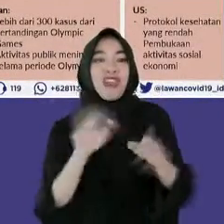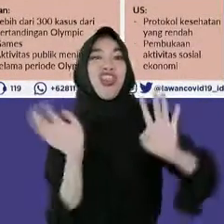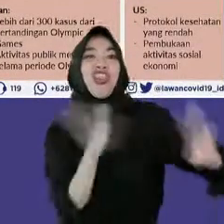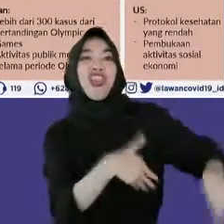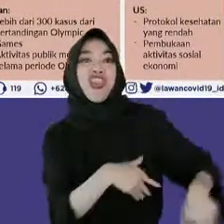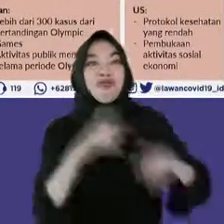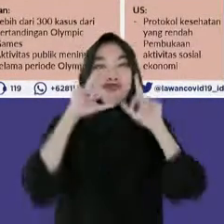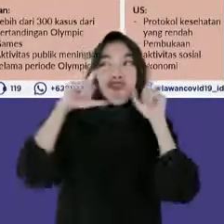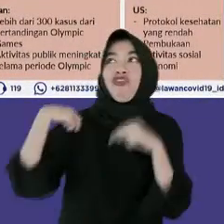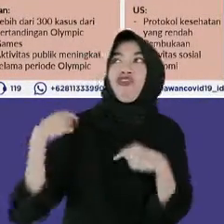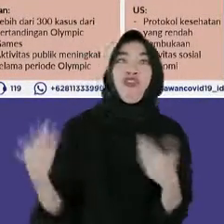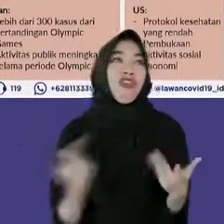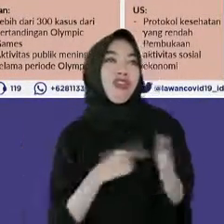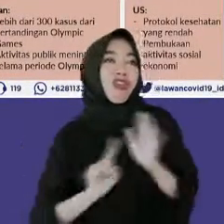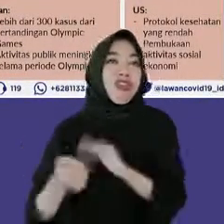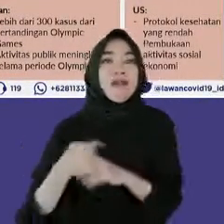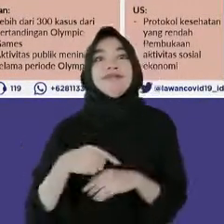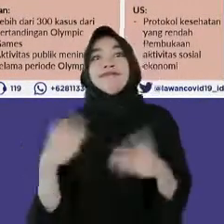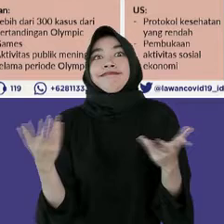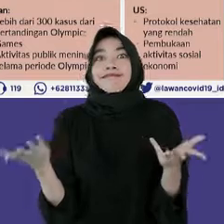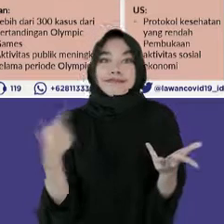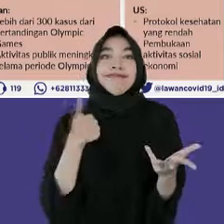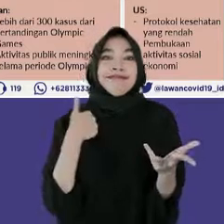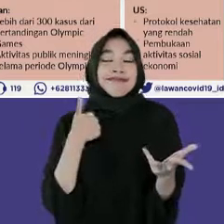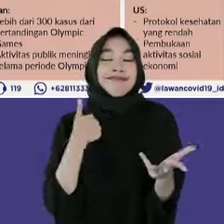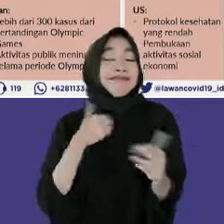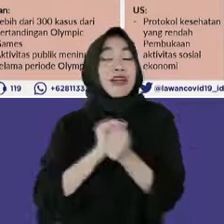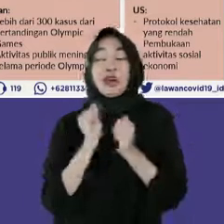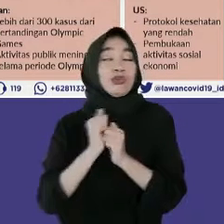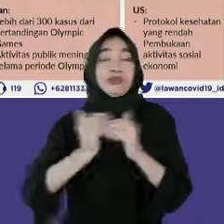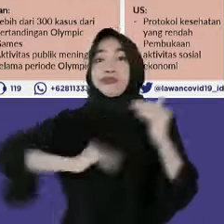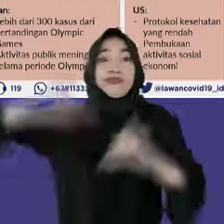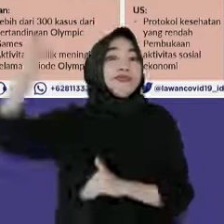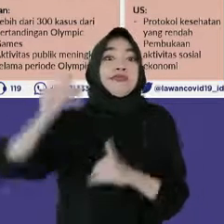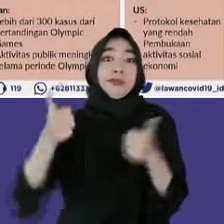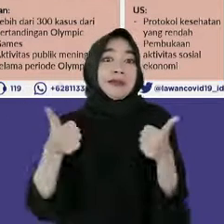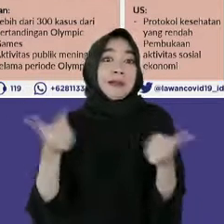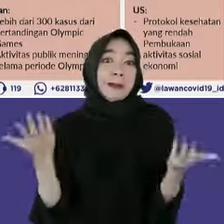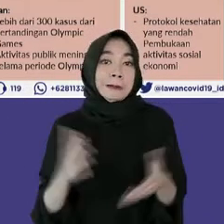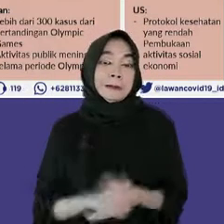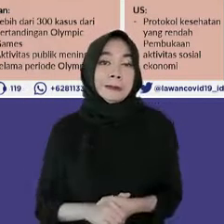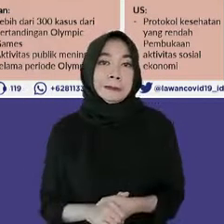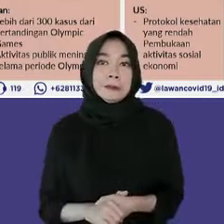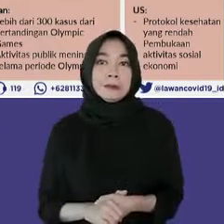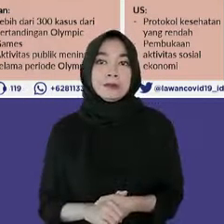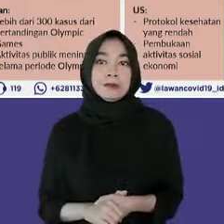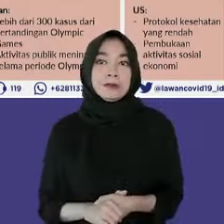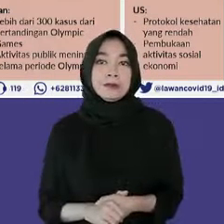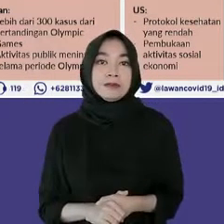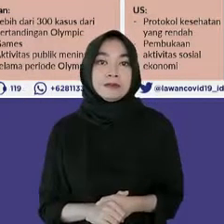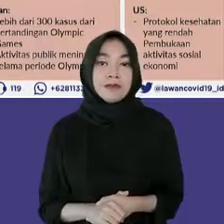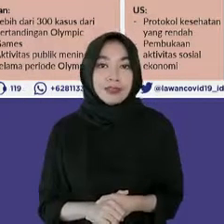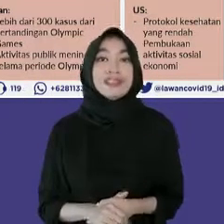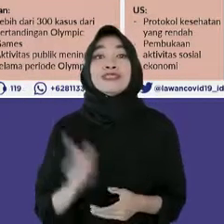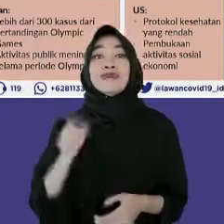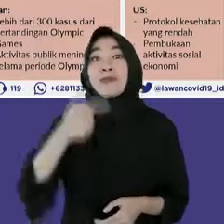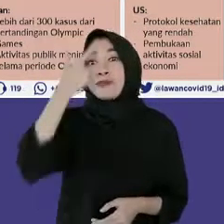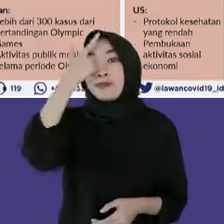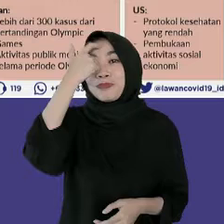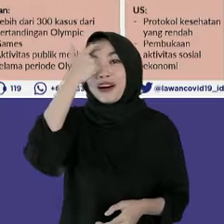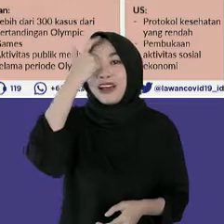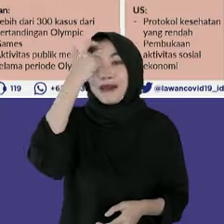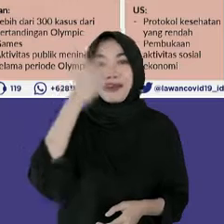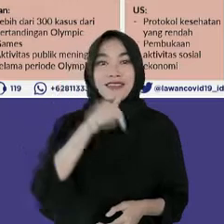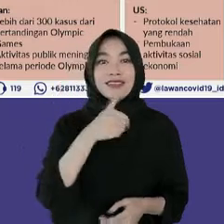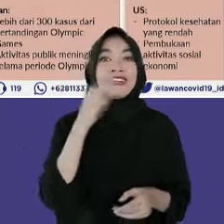protokol kesehatan, tidak dapat menjamin lonjakan kasus untuk tidak terjadi lagi. Belajar dari pengalaman